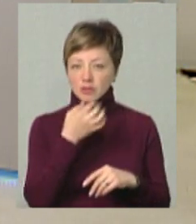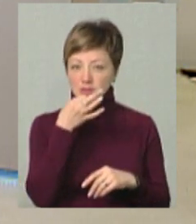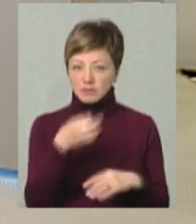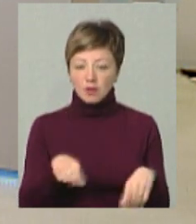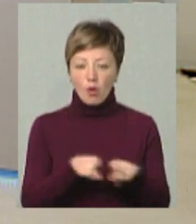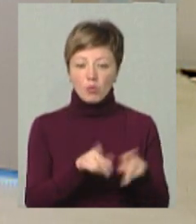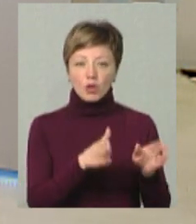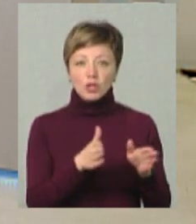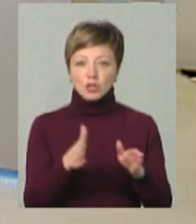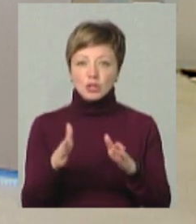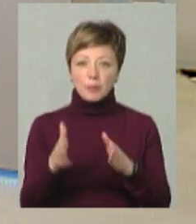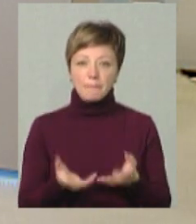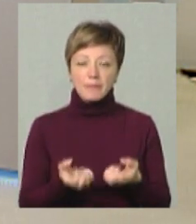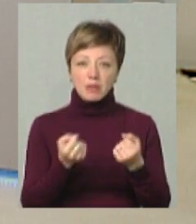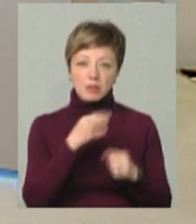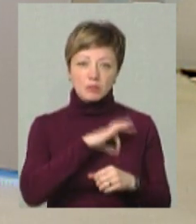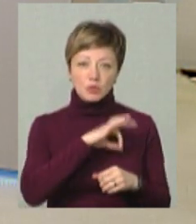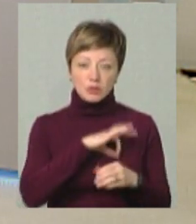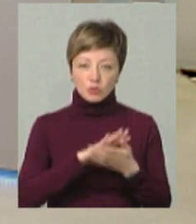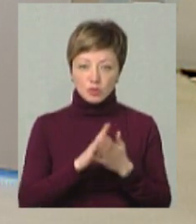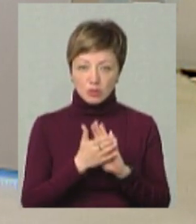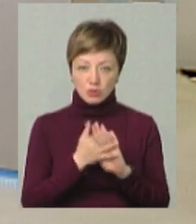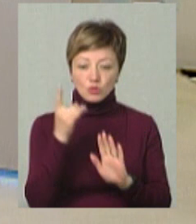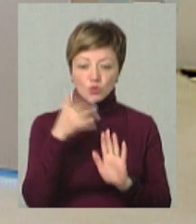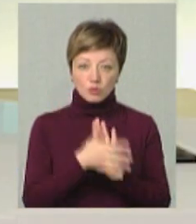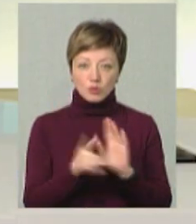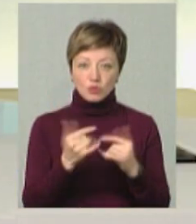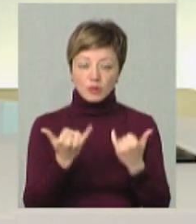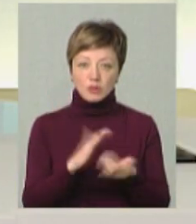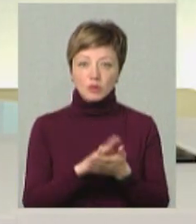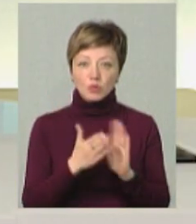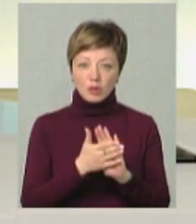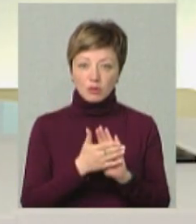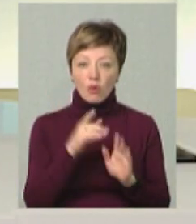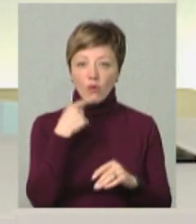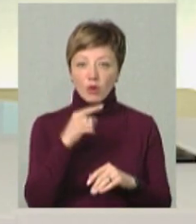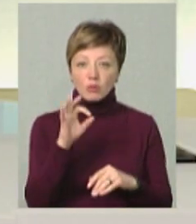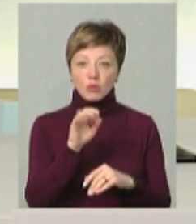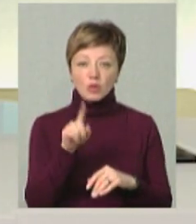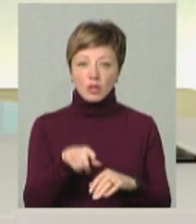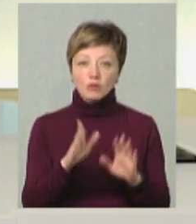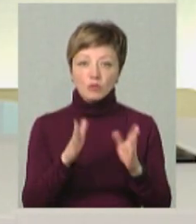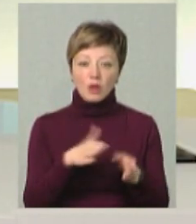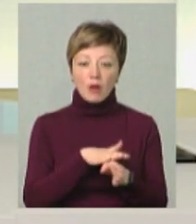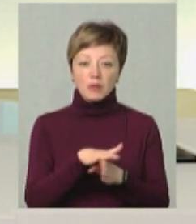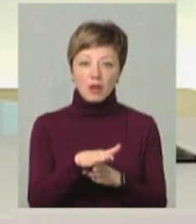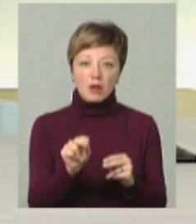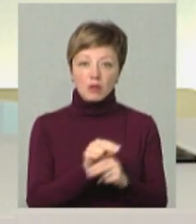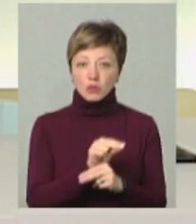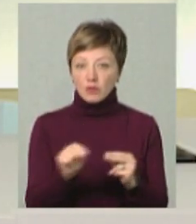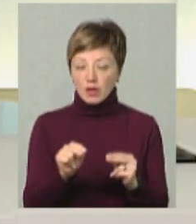такому режимі підтримки експлуатаційного стану. Зрозуміло, що в нинішній ситуації говорити про те, що ми будемо щось капітально